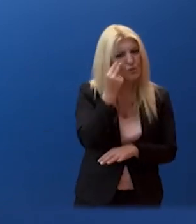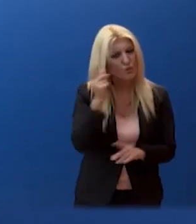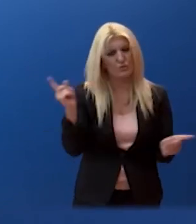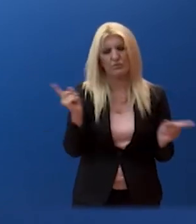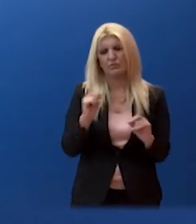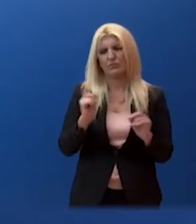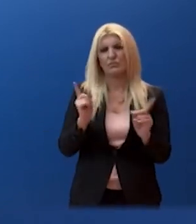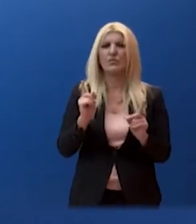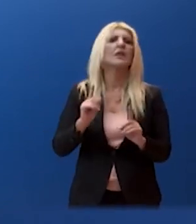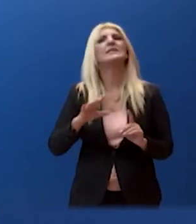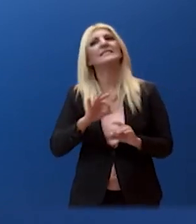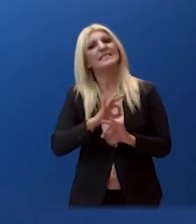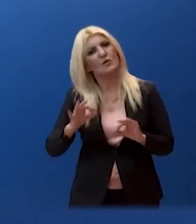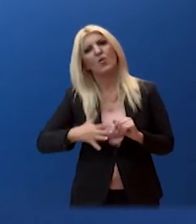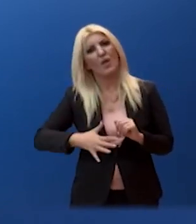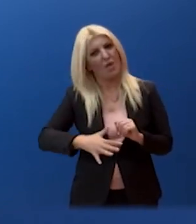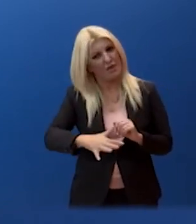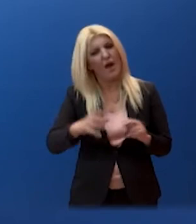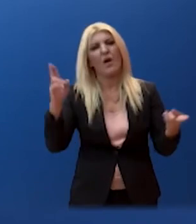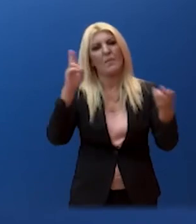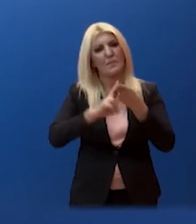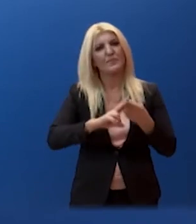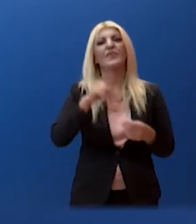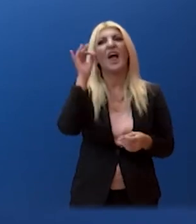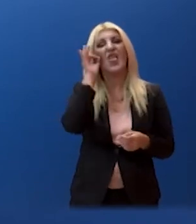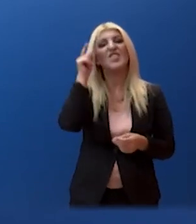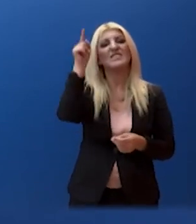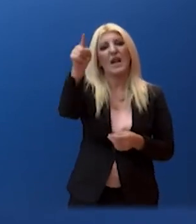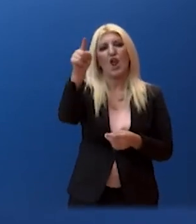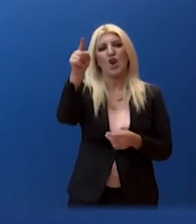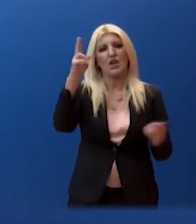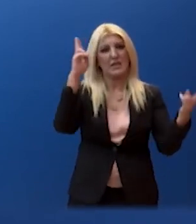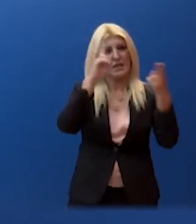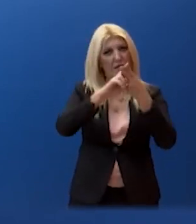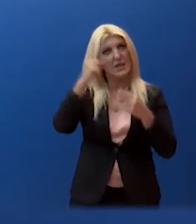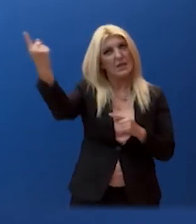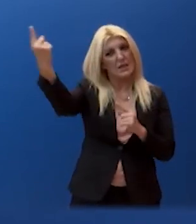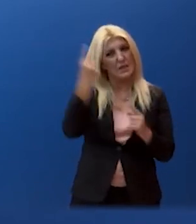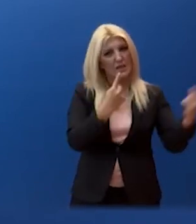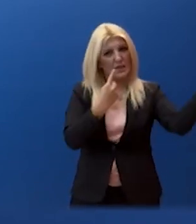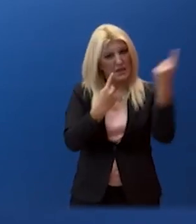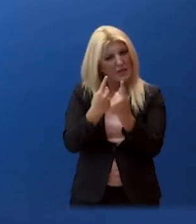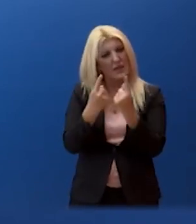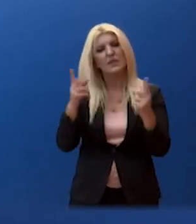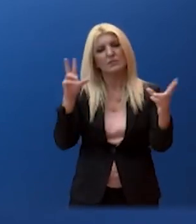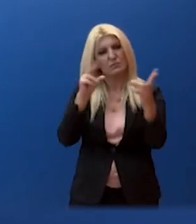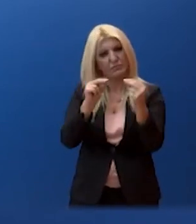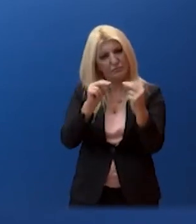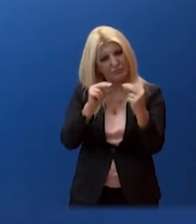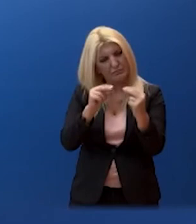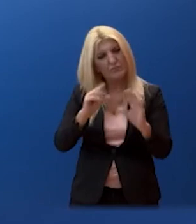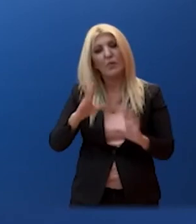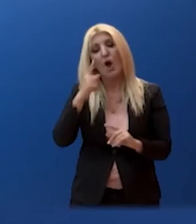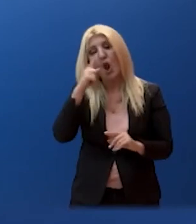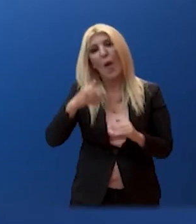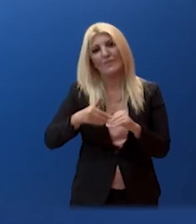μιας επόμενης συνάντησης και με τον κύριο Ζάεφ και με τον κύριο Μπορείσοφ στη Θεσσαλονίκη στο πλαίσιο του Θεσσαλονίκη Σάμιτ. Αυτό θα το δούμε αργότερα, για τον Νοέμβριο.